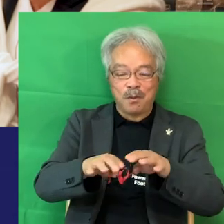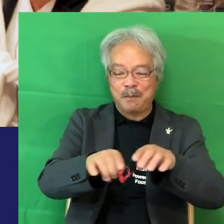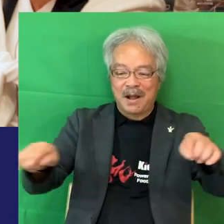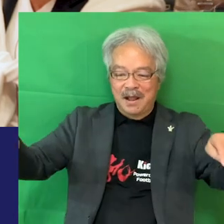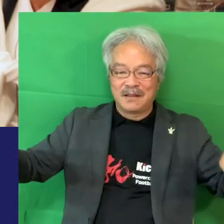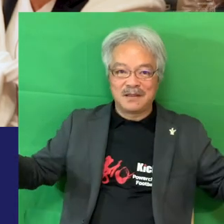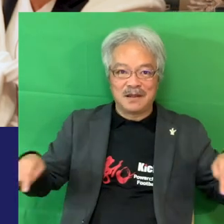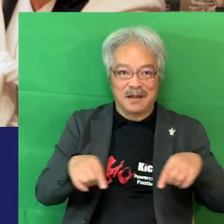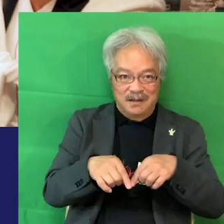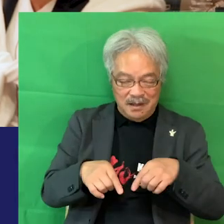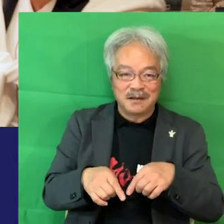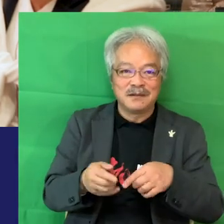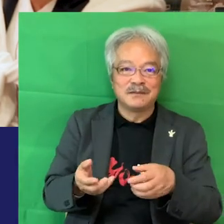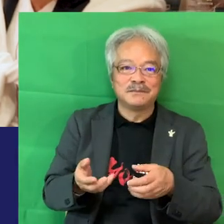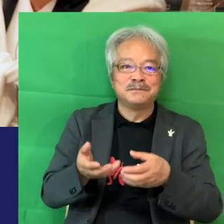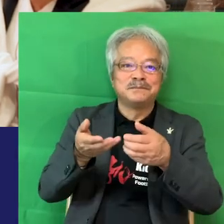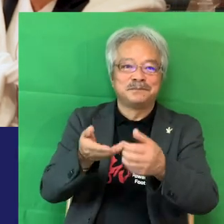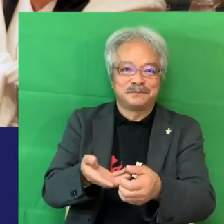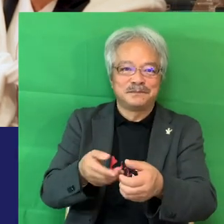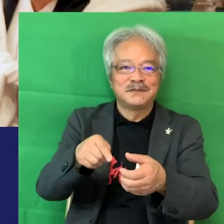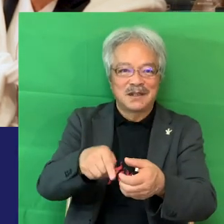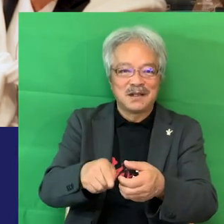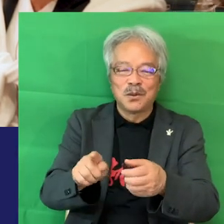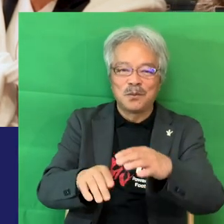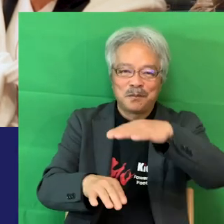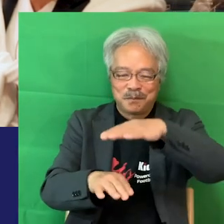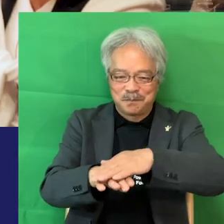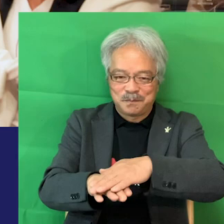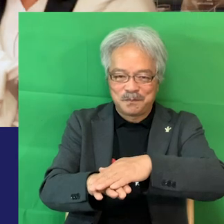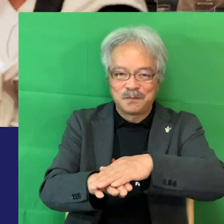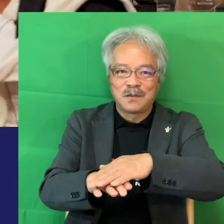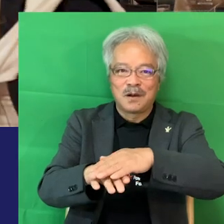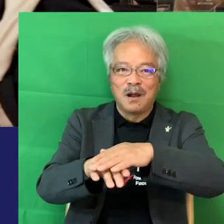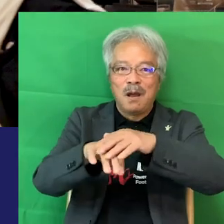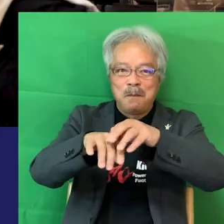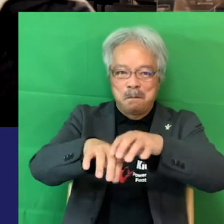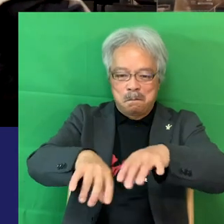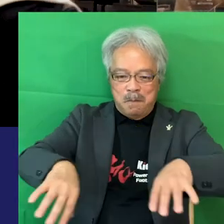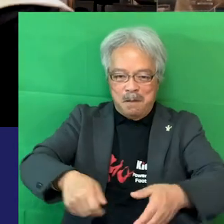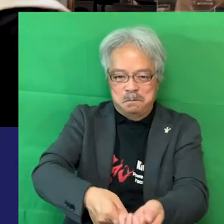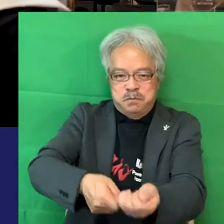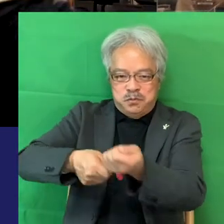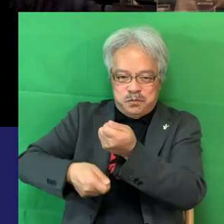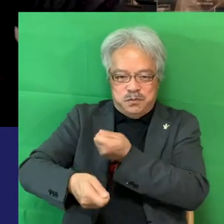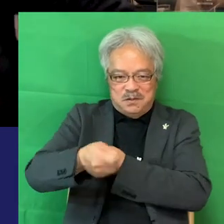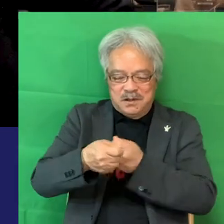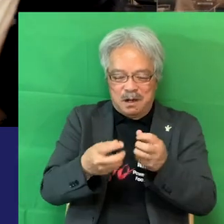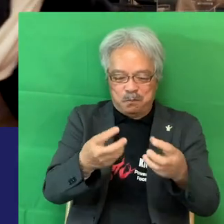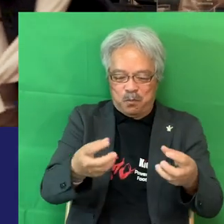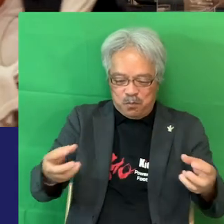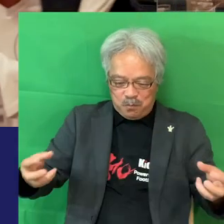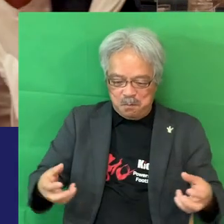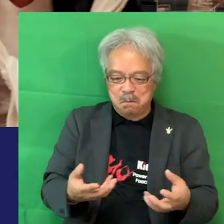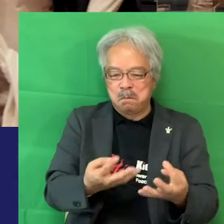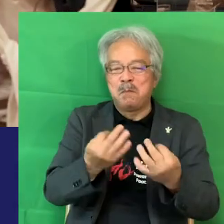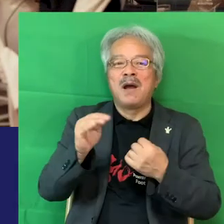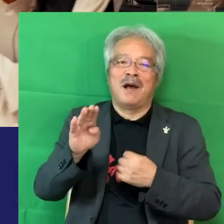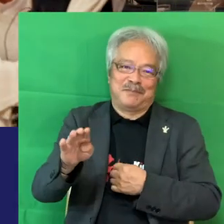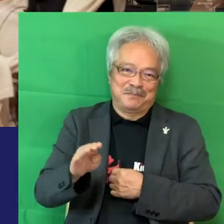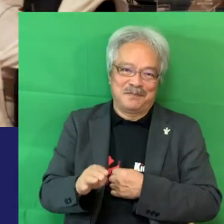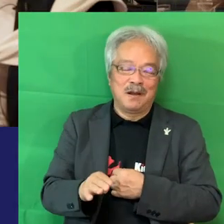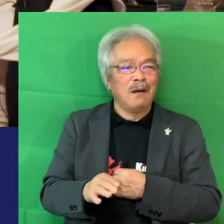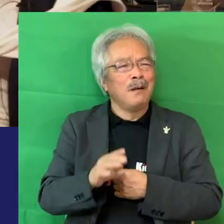そしたらねどうなってんだろうと思ってずっといっぱいできてたふわーみんな適当に栽培してるじゃないでもね